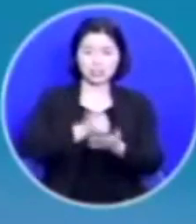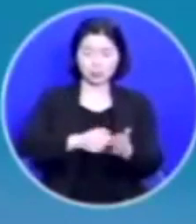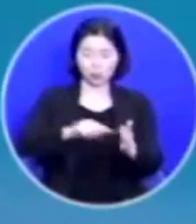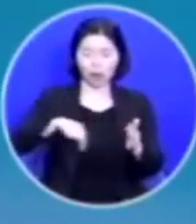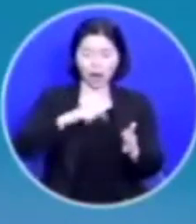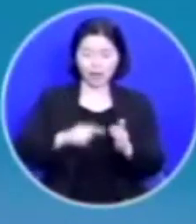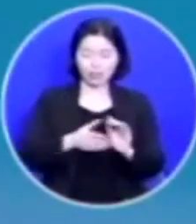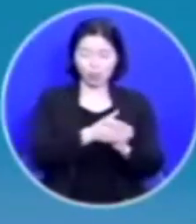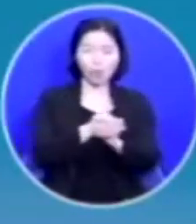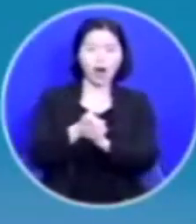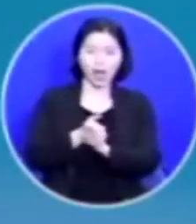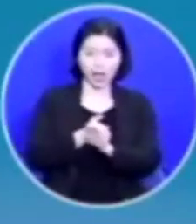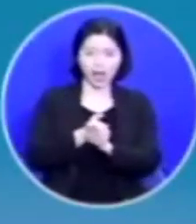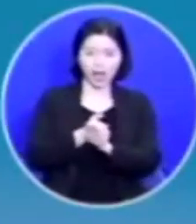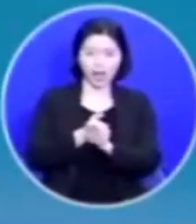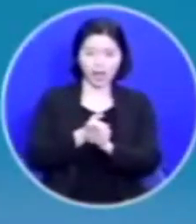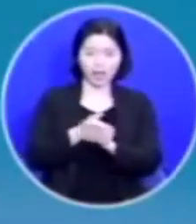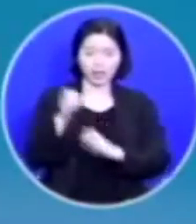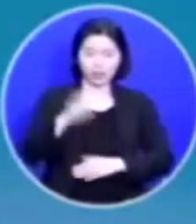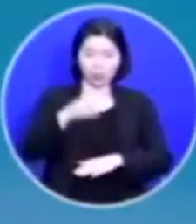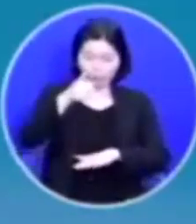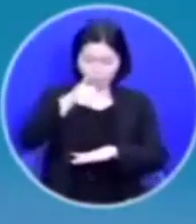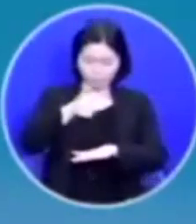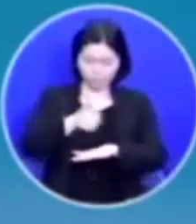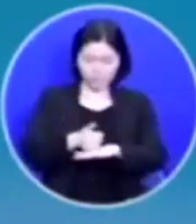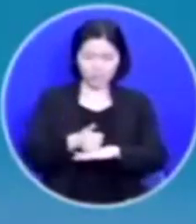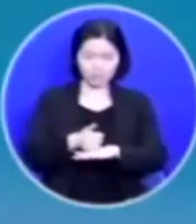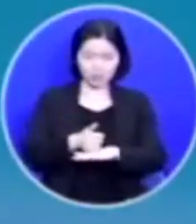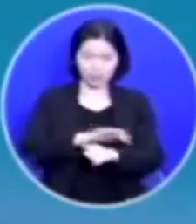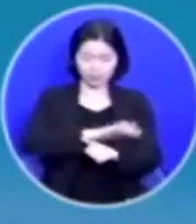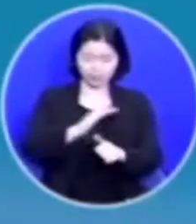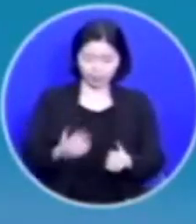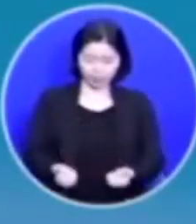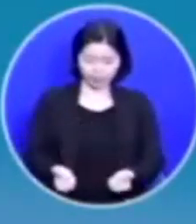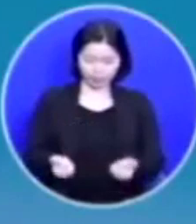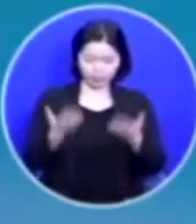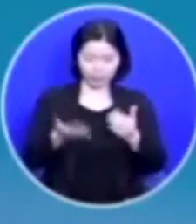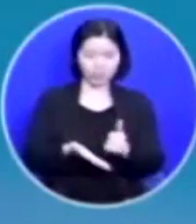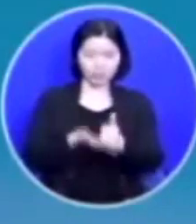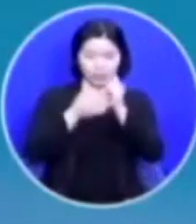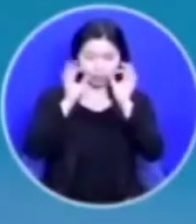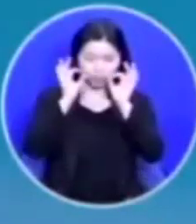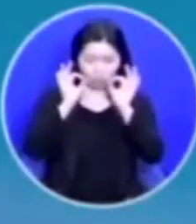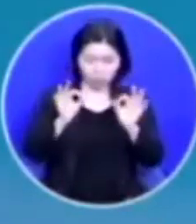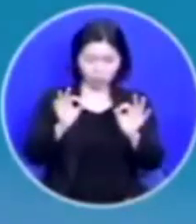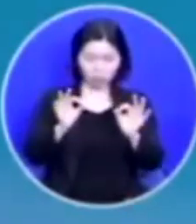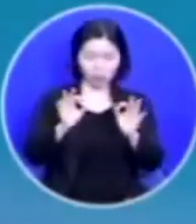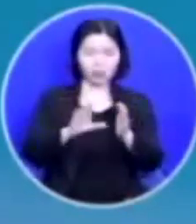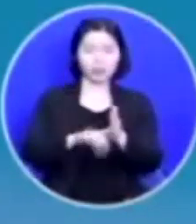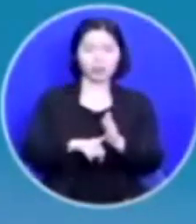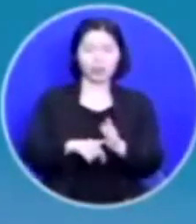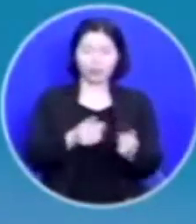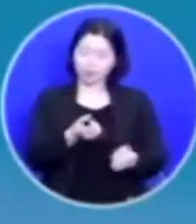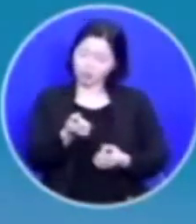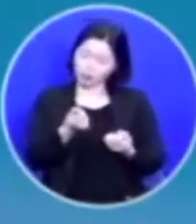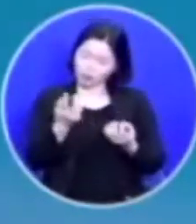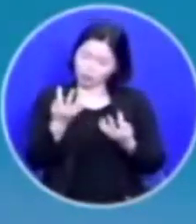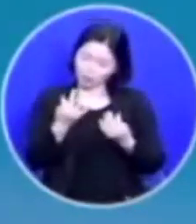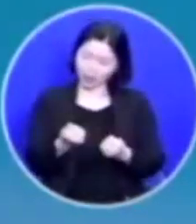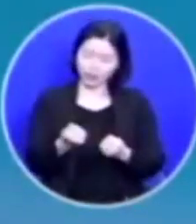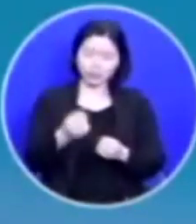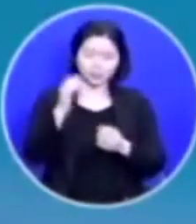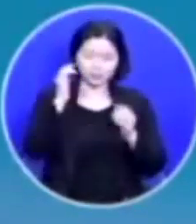그리고 또 그 마지막 장례를 섬기시는 모습을 보면서 여러 가지 많은 생각을 하고